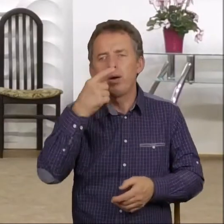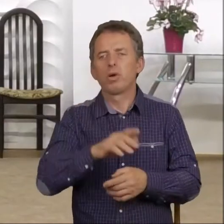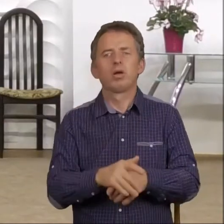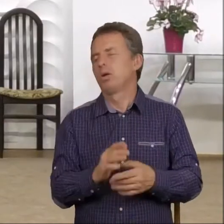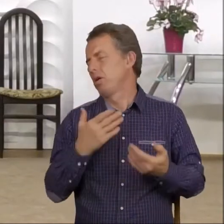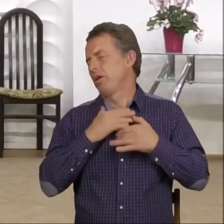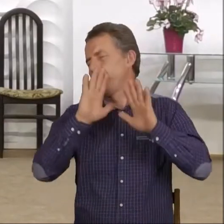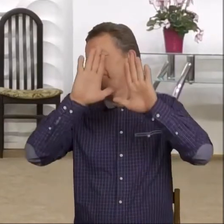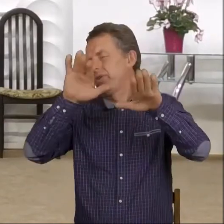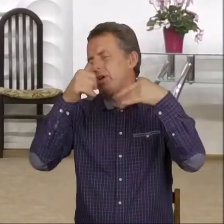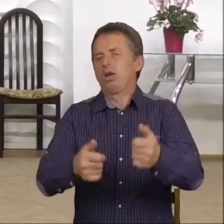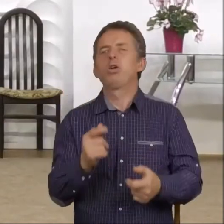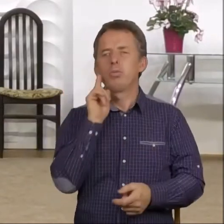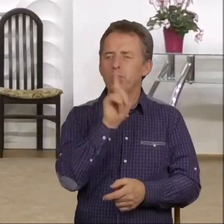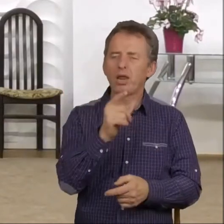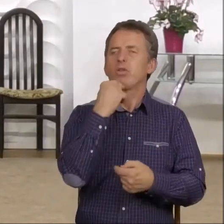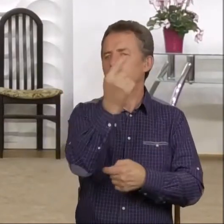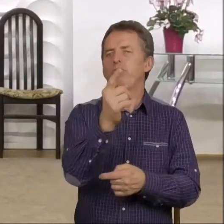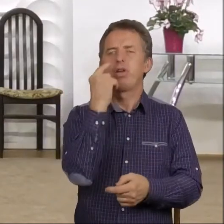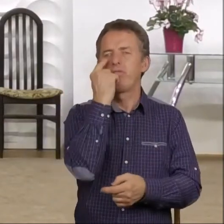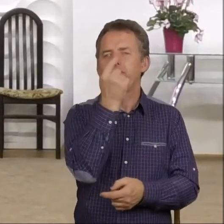się kawałek ucha nie zaczerwieni.